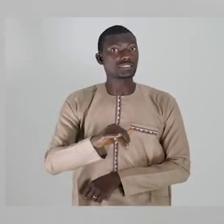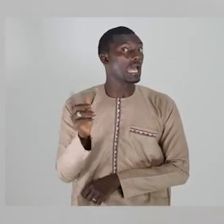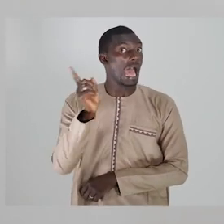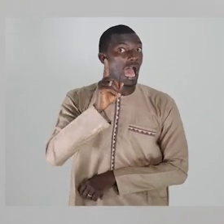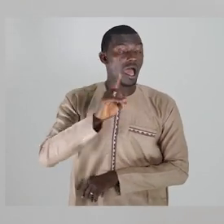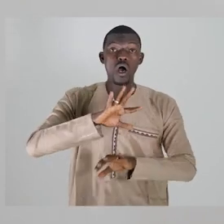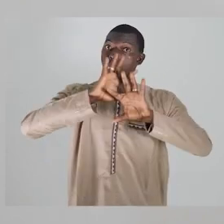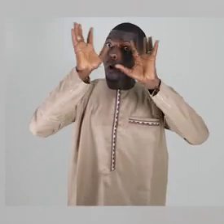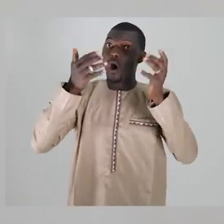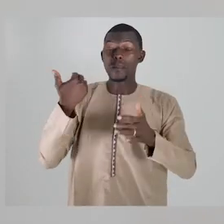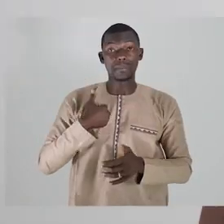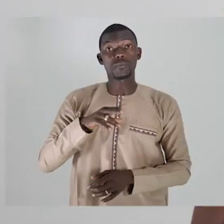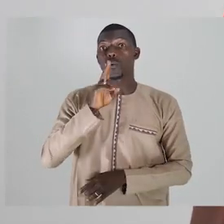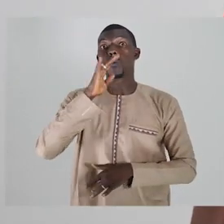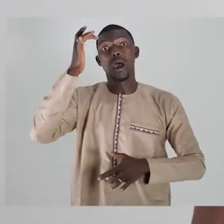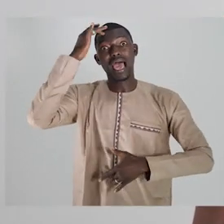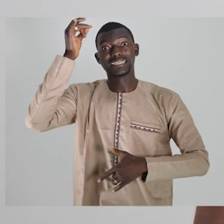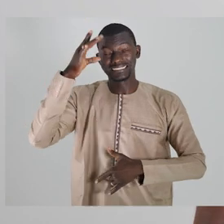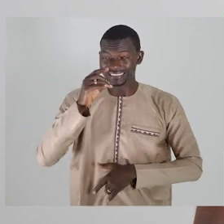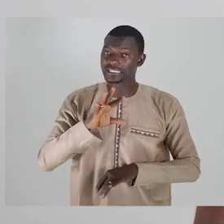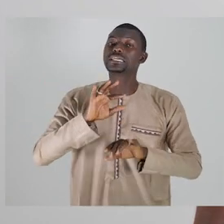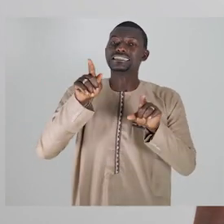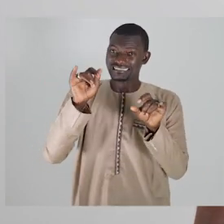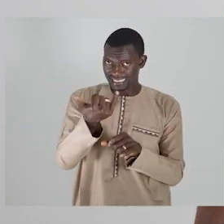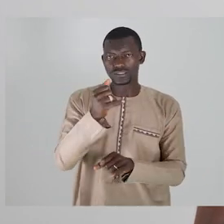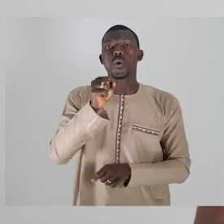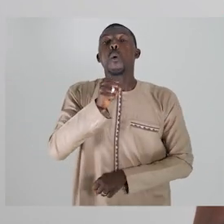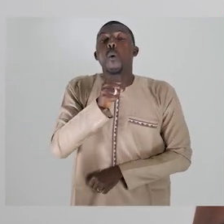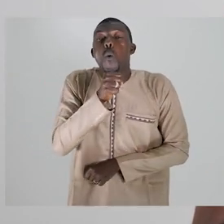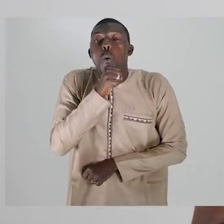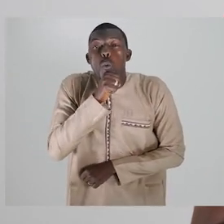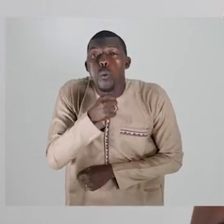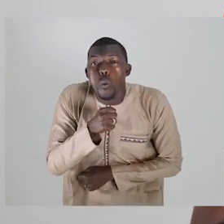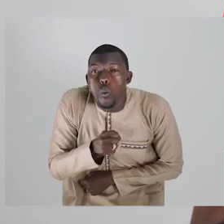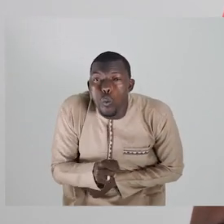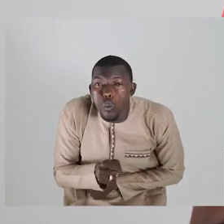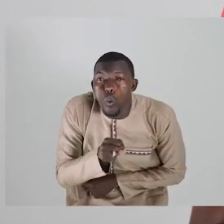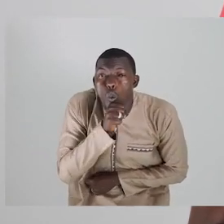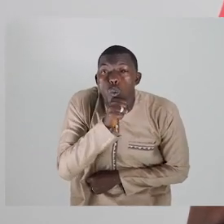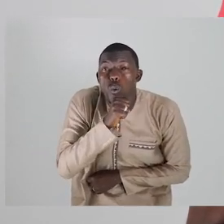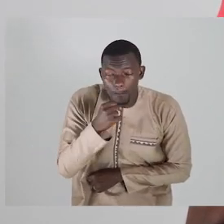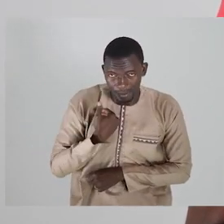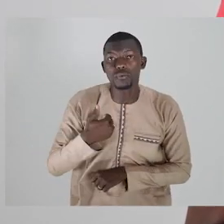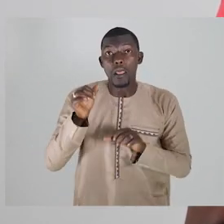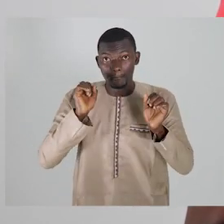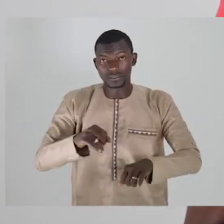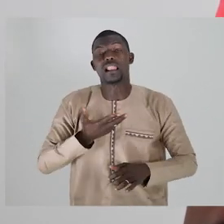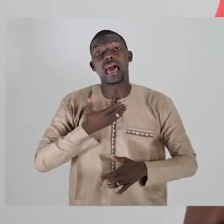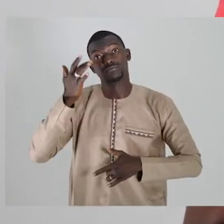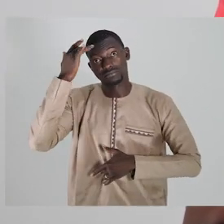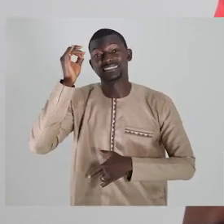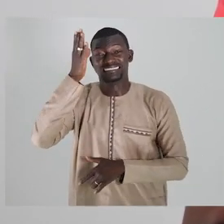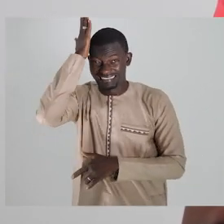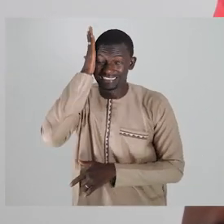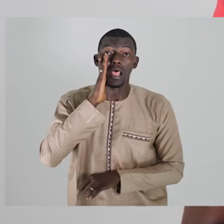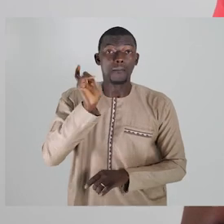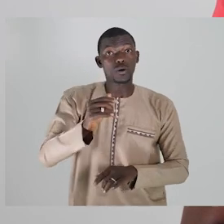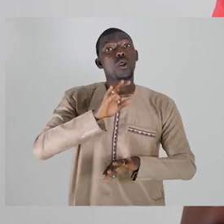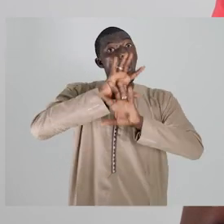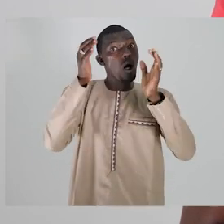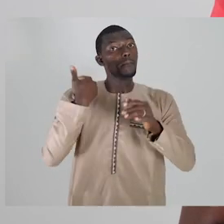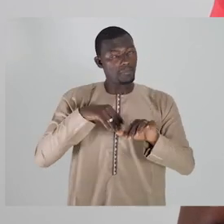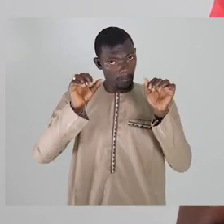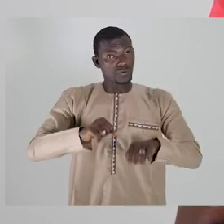Awa mingi coronavirus na ngatala. Renu kogonga yimpe na unube e naunube. Nwayawa tampu de e o nyawu. Nwayawa be